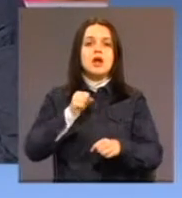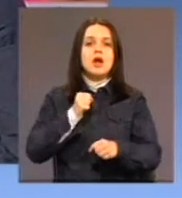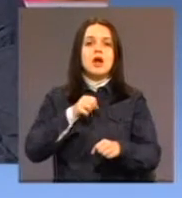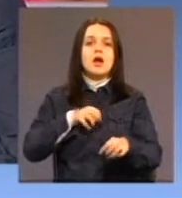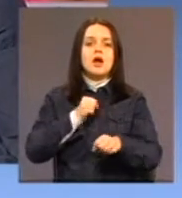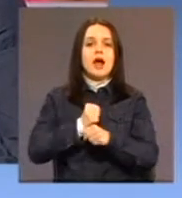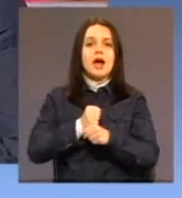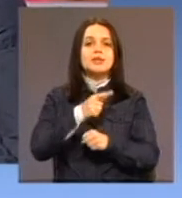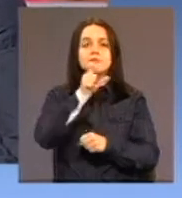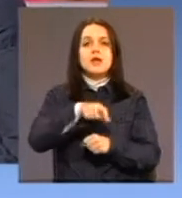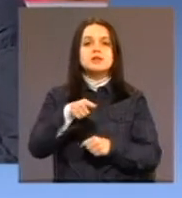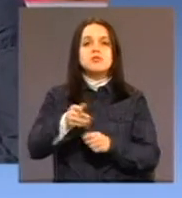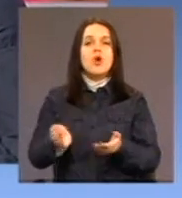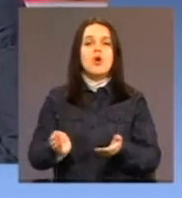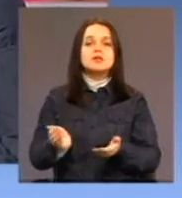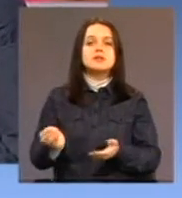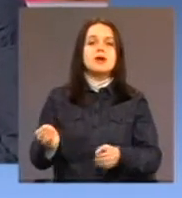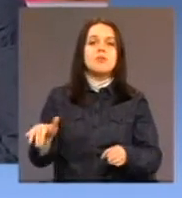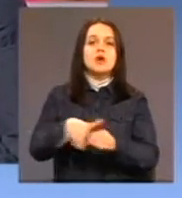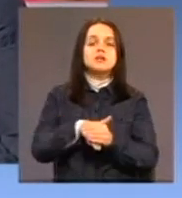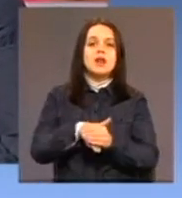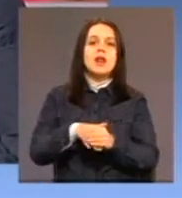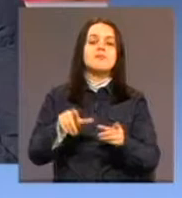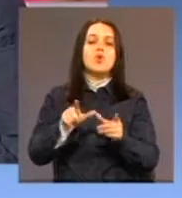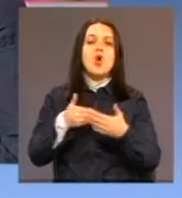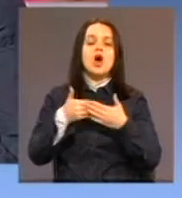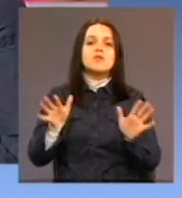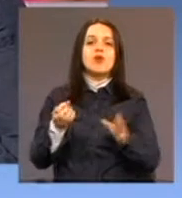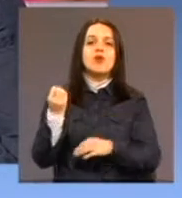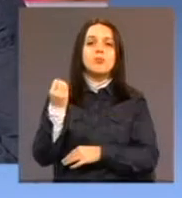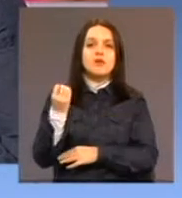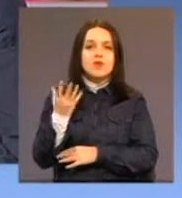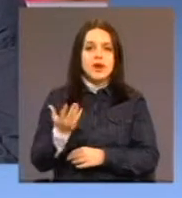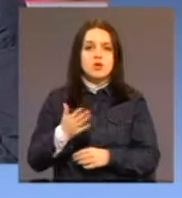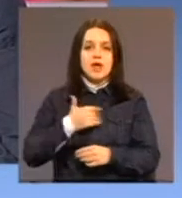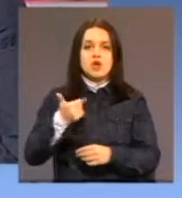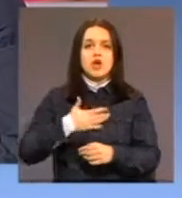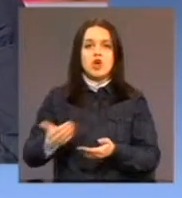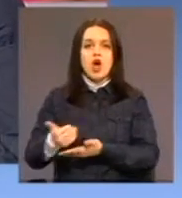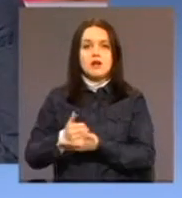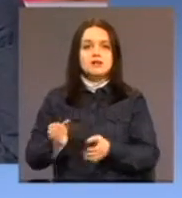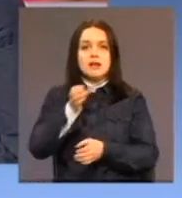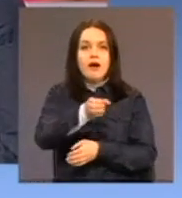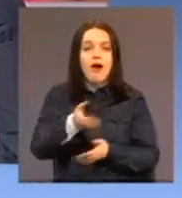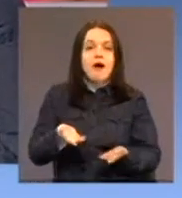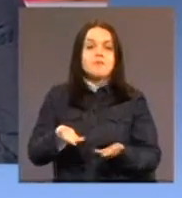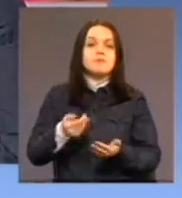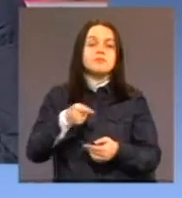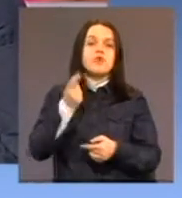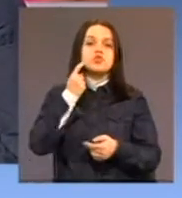posluli, korisnika dnevnog centra u otvorenu privredu. Tako da da svaki način pokušavamo da razvijemo te barijere i da